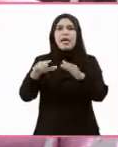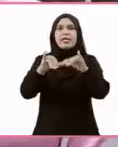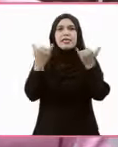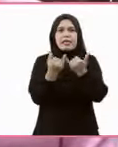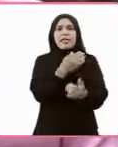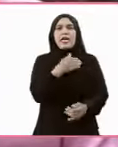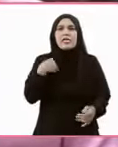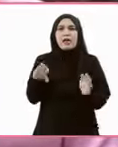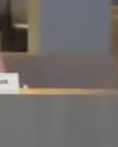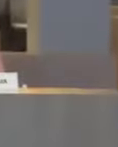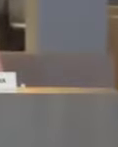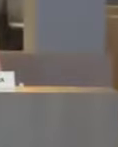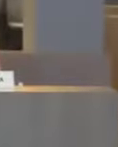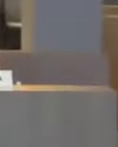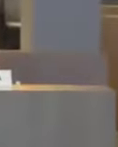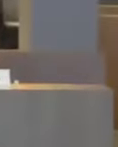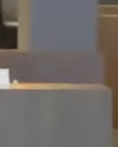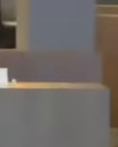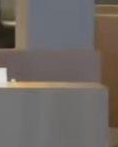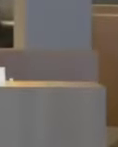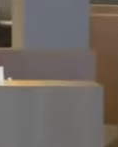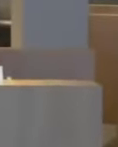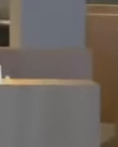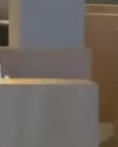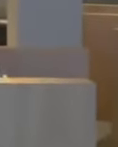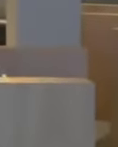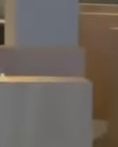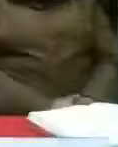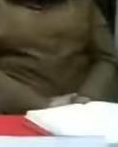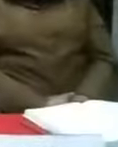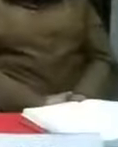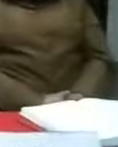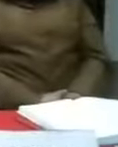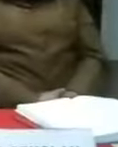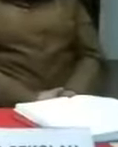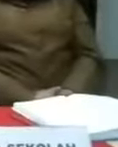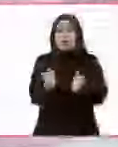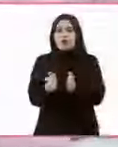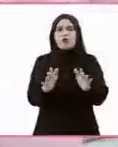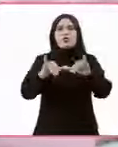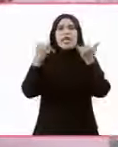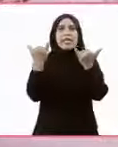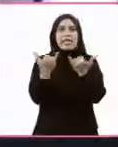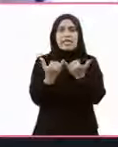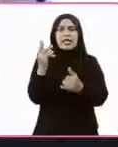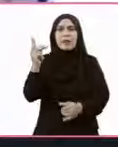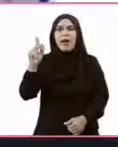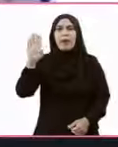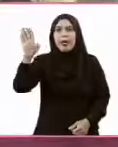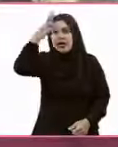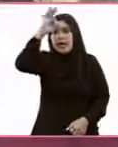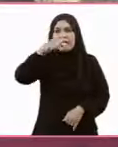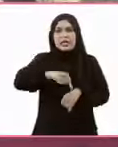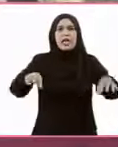Yayasan Kemala Bayangkari Ketua Pengurus JKB Gabungan Cabang BS dan Daerah Serta Pengurus